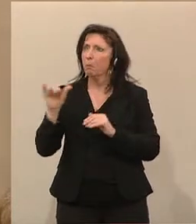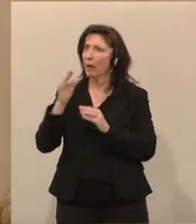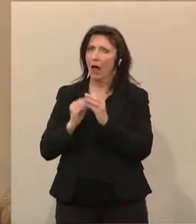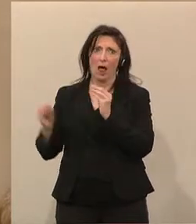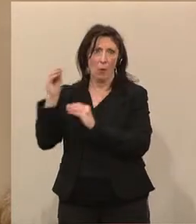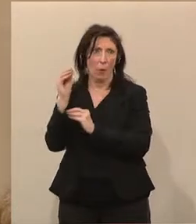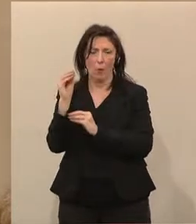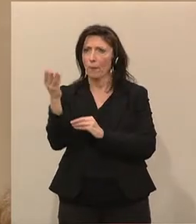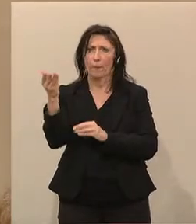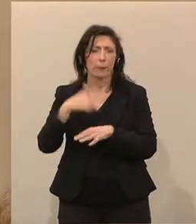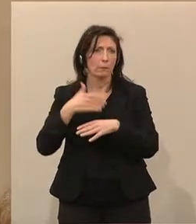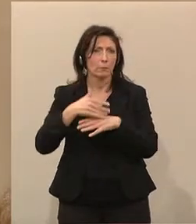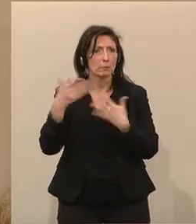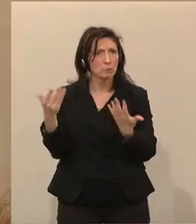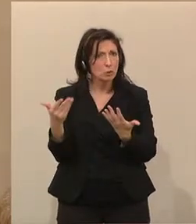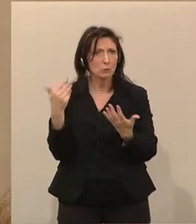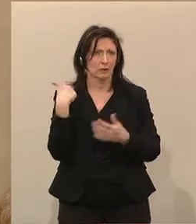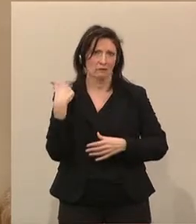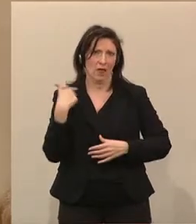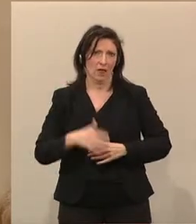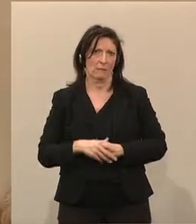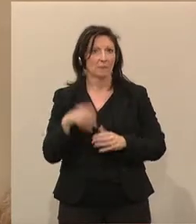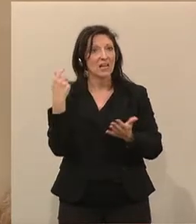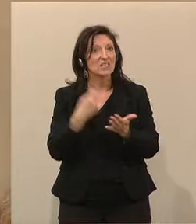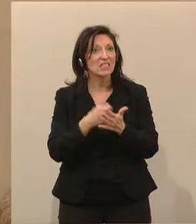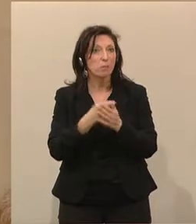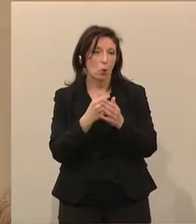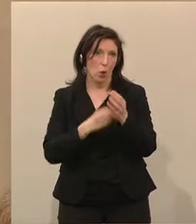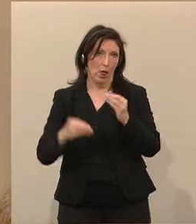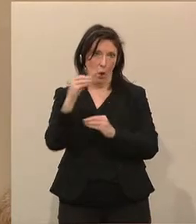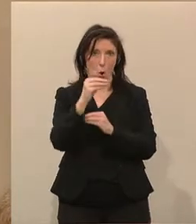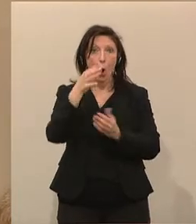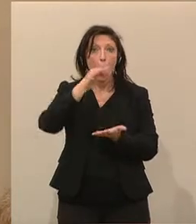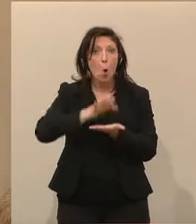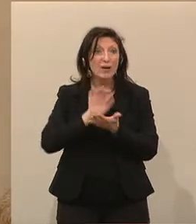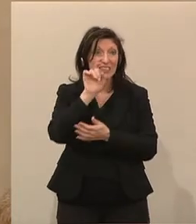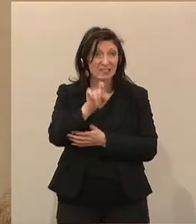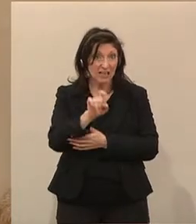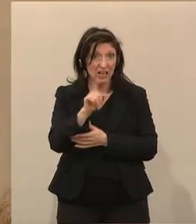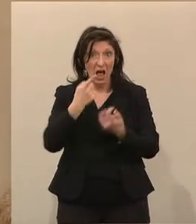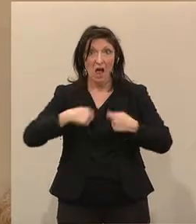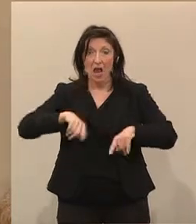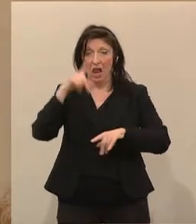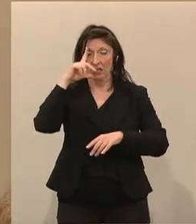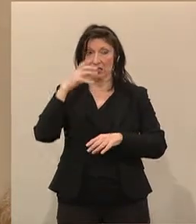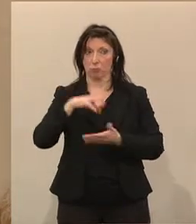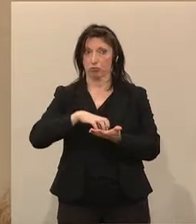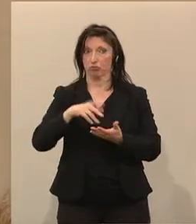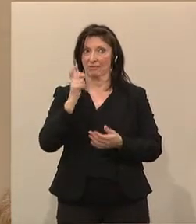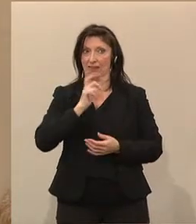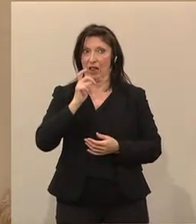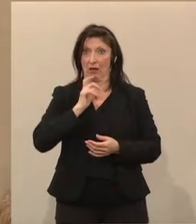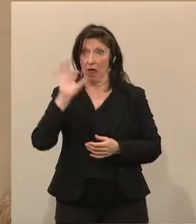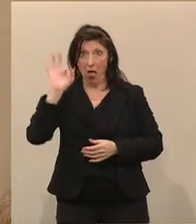fällt mir ein, die Erhöhung der Gebühren unter anderem auch der Ortsdachse in der Landeshauptstadt Klagenfurt, wo die FPÖ